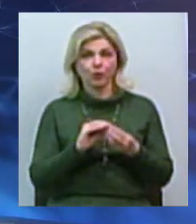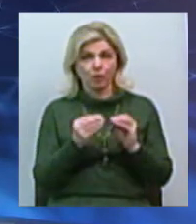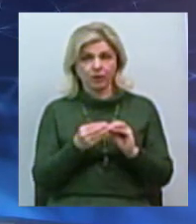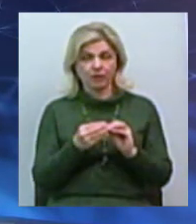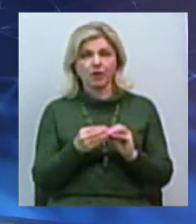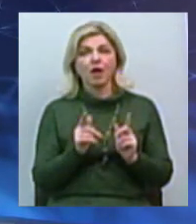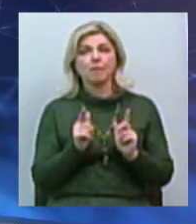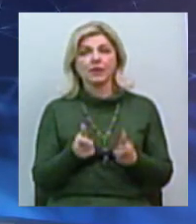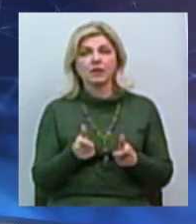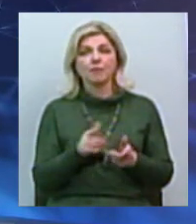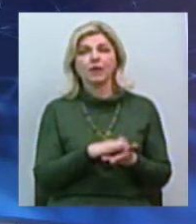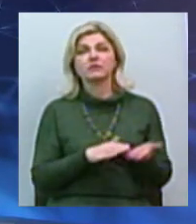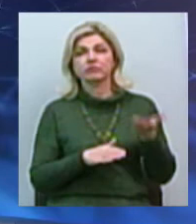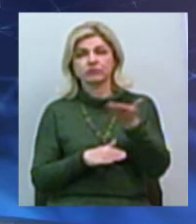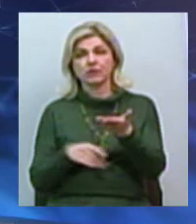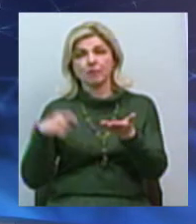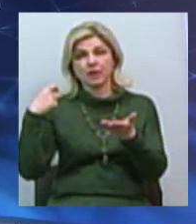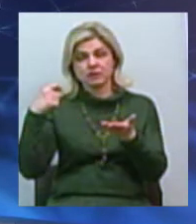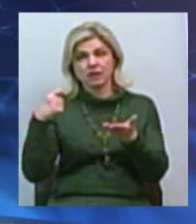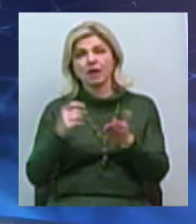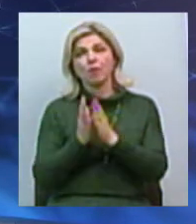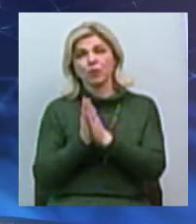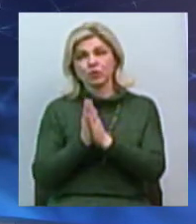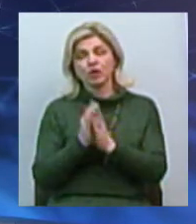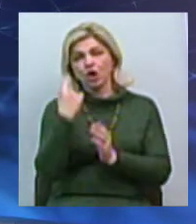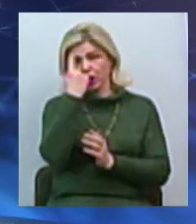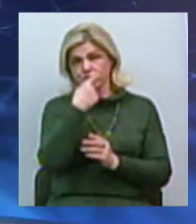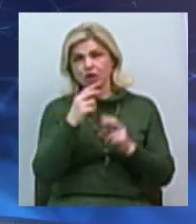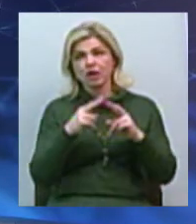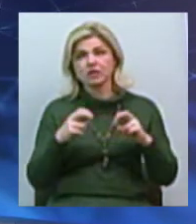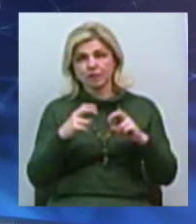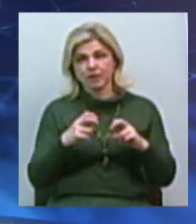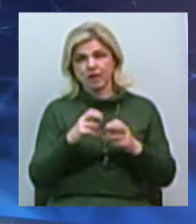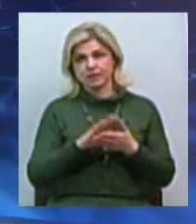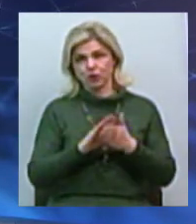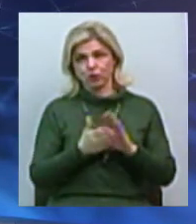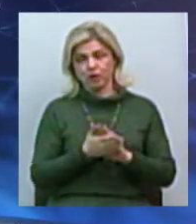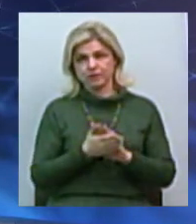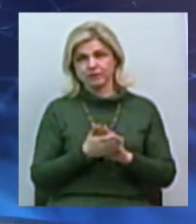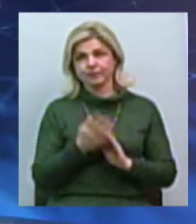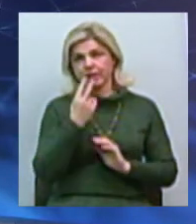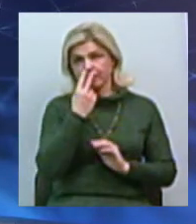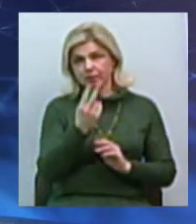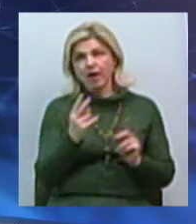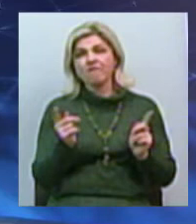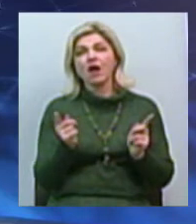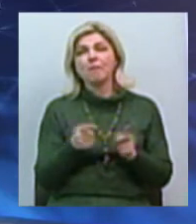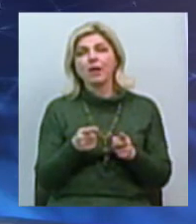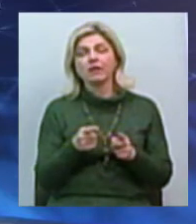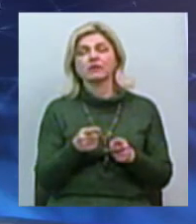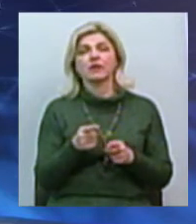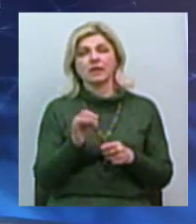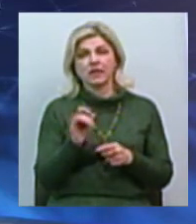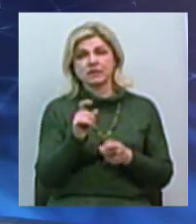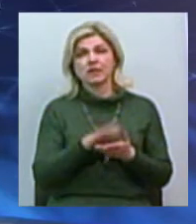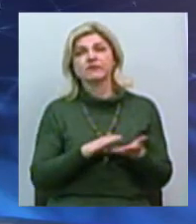президента із закликом особисто розібратися в ситуації. Пропоную фрагмент звернення від депутатського корпусу Миколаївської